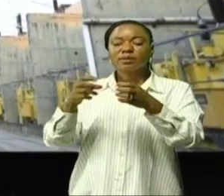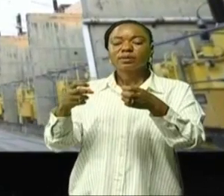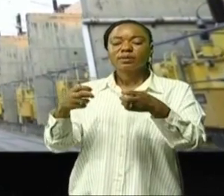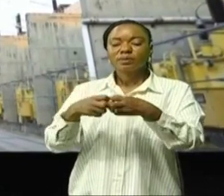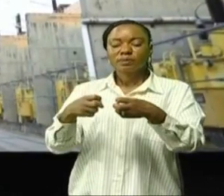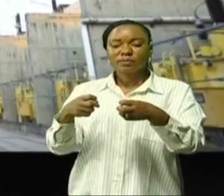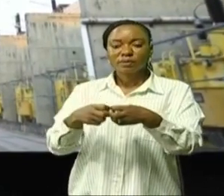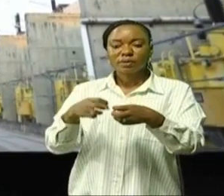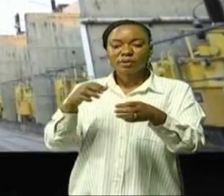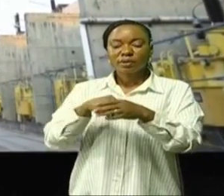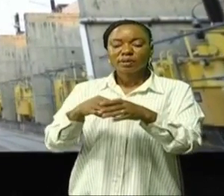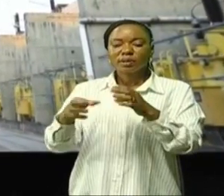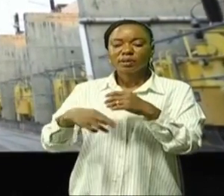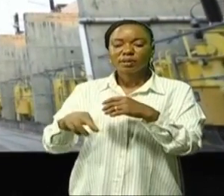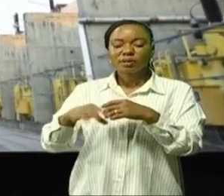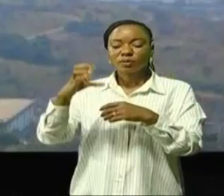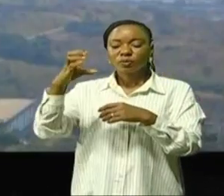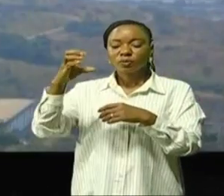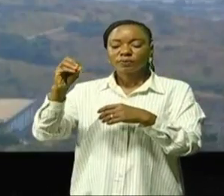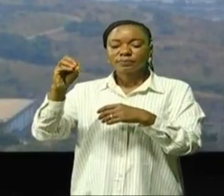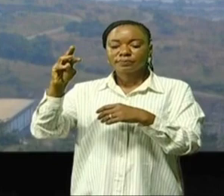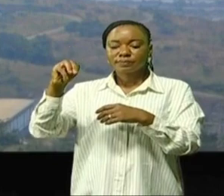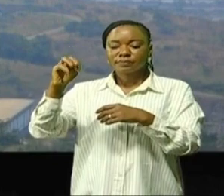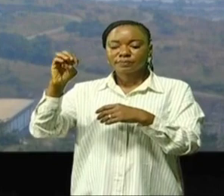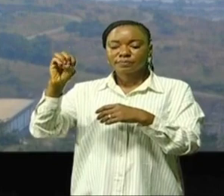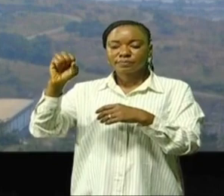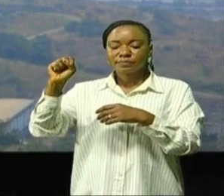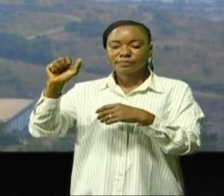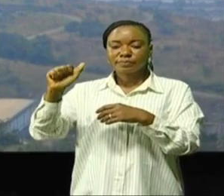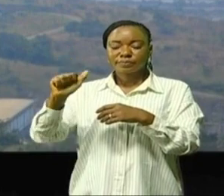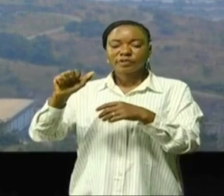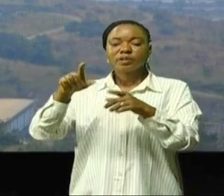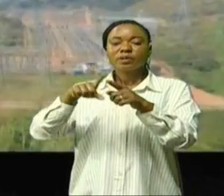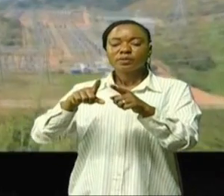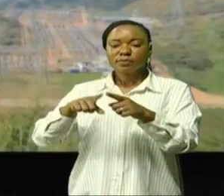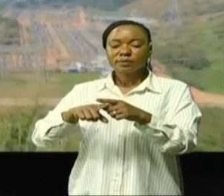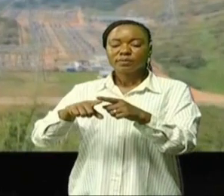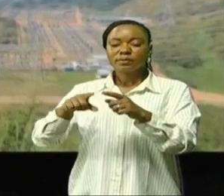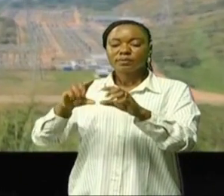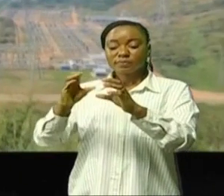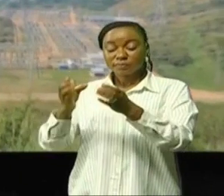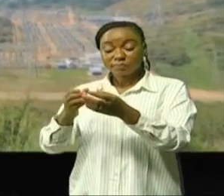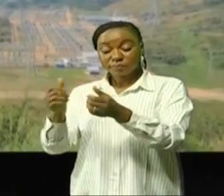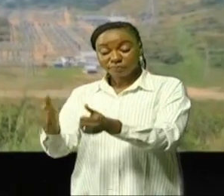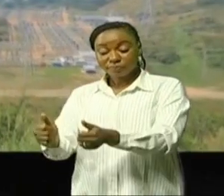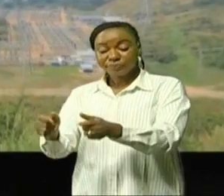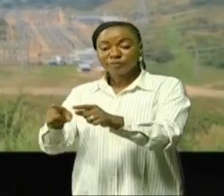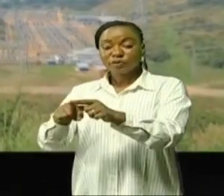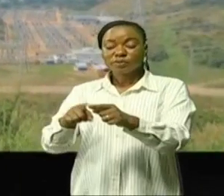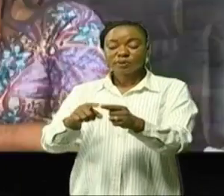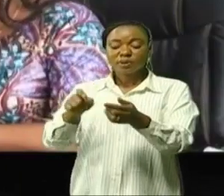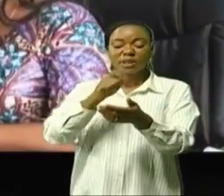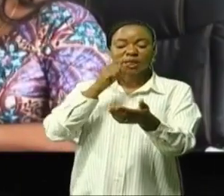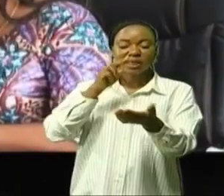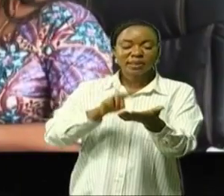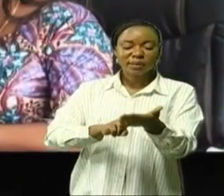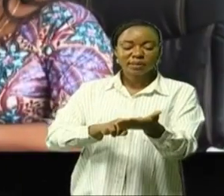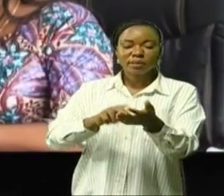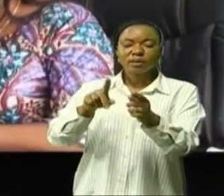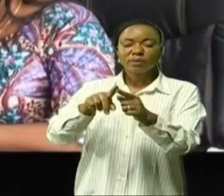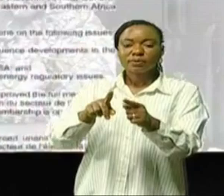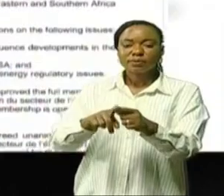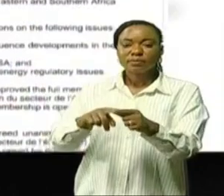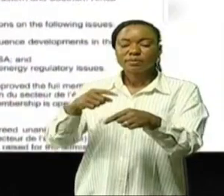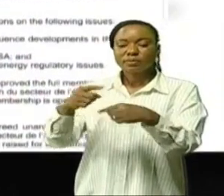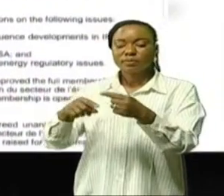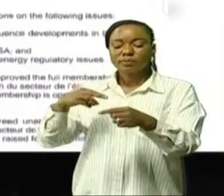dans la région du commessa en créant un environnement réglementaire harmonisé la notification de l'ARE comme